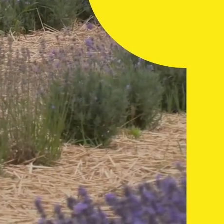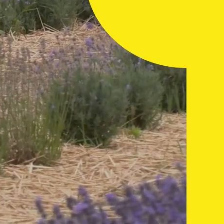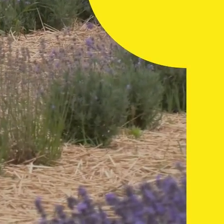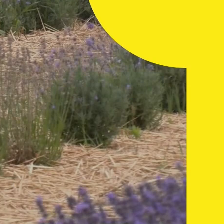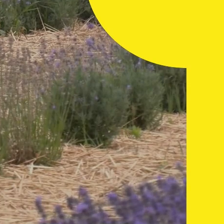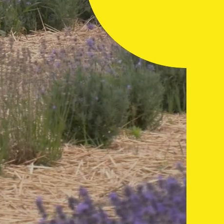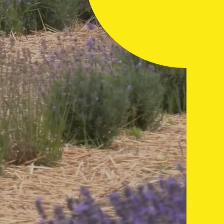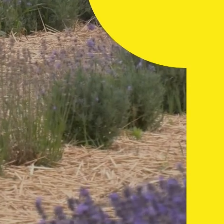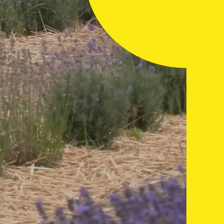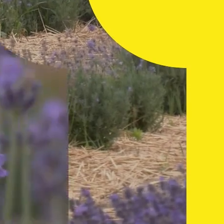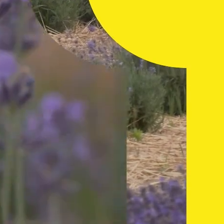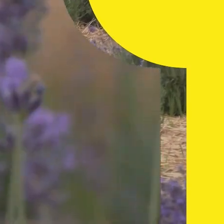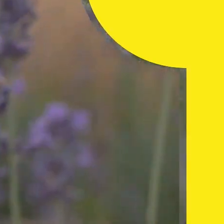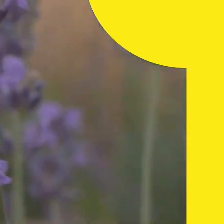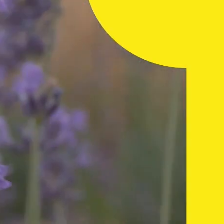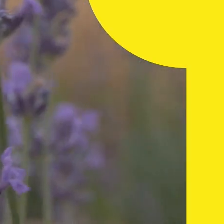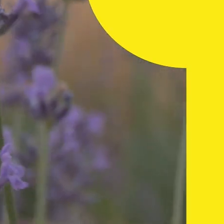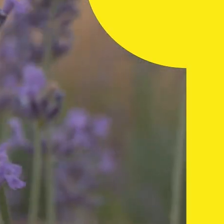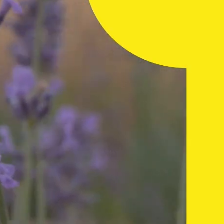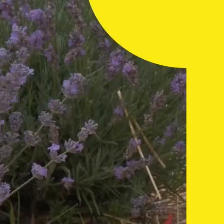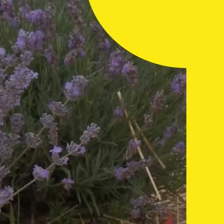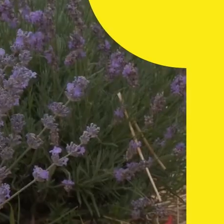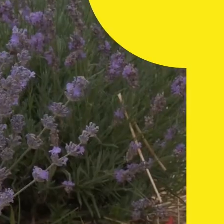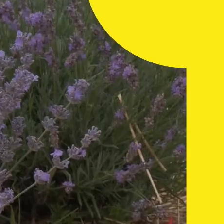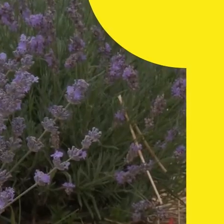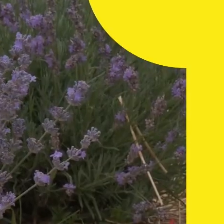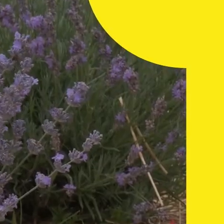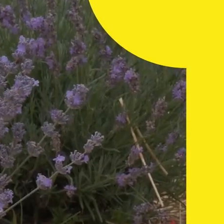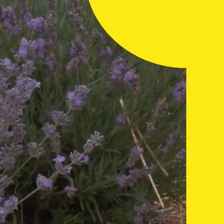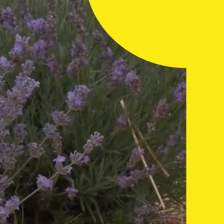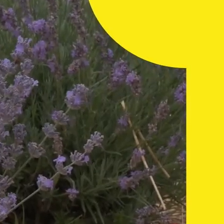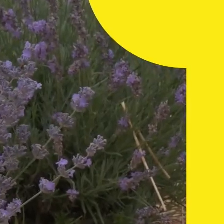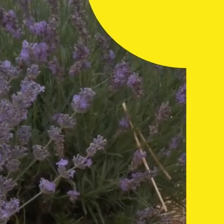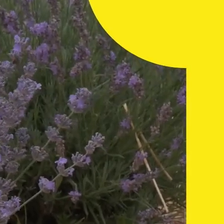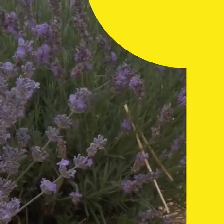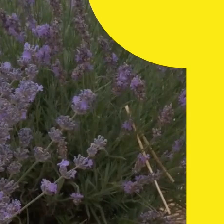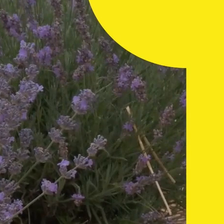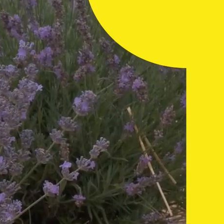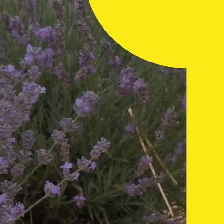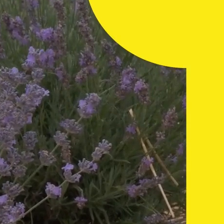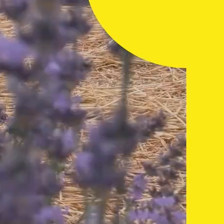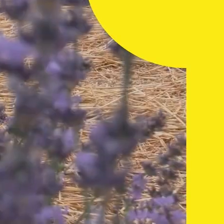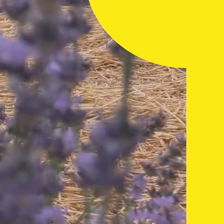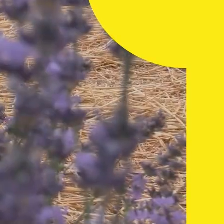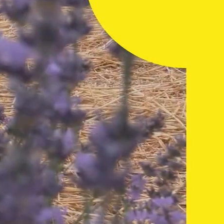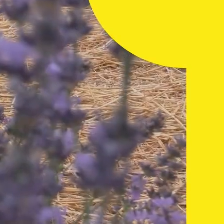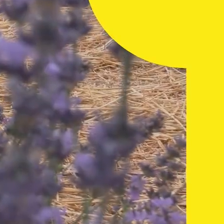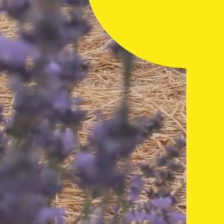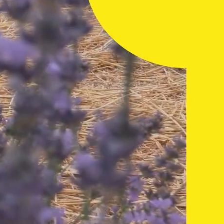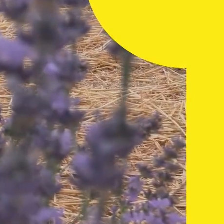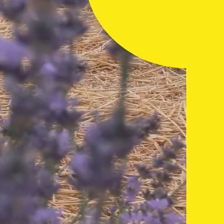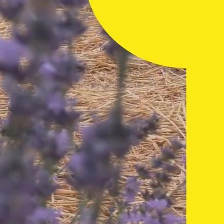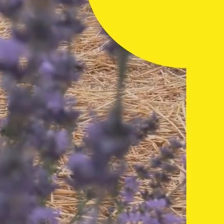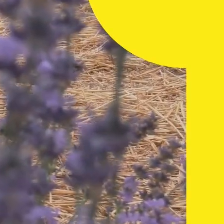-східний 7-12 метрів за секунду, в Черкасах температура вночі 15-17, а в день 25-27